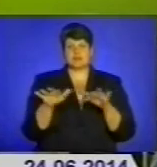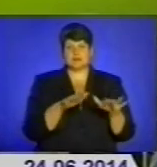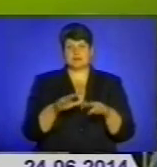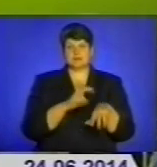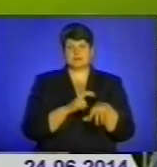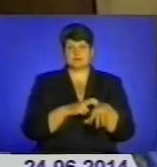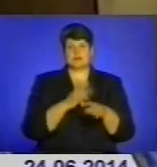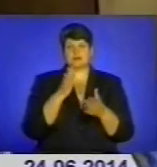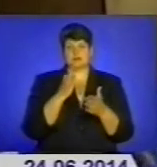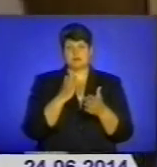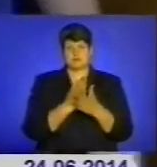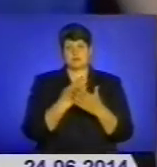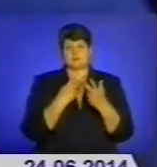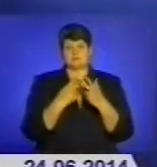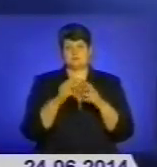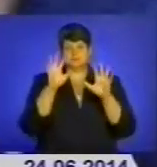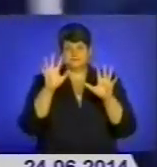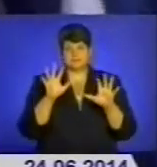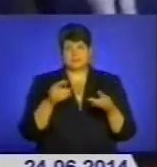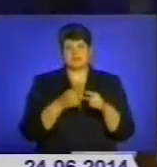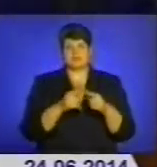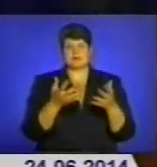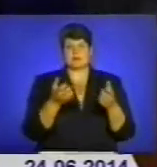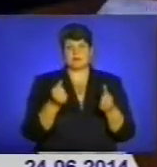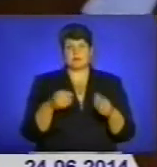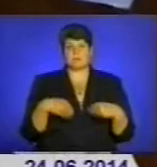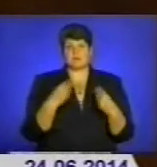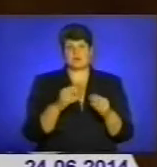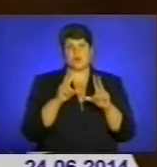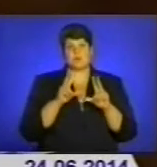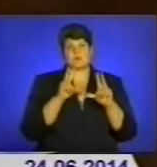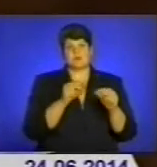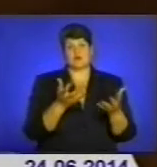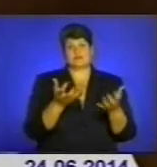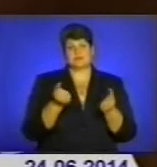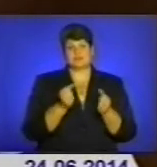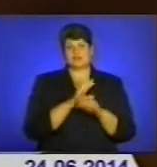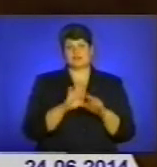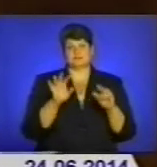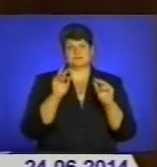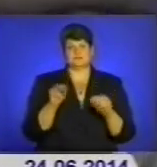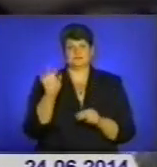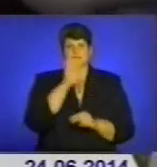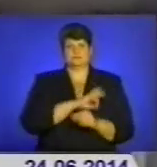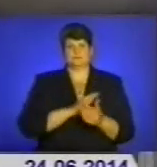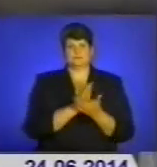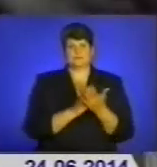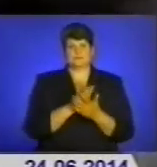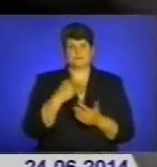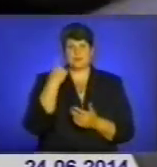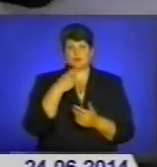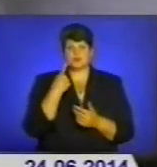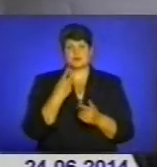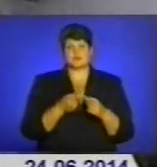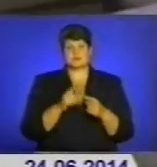368 Кримінального кодексу України. Це прийняття пропозиції або обіцінки або одержання неправомірної вигоди службовою особою. Санкція